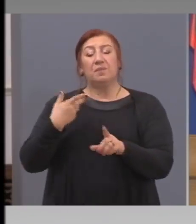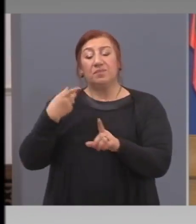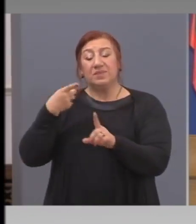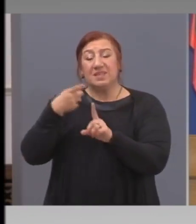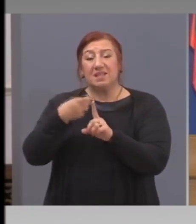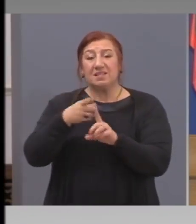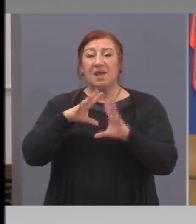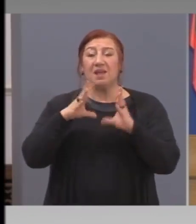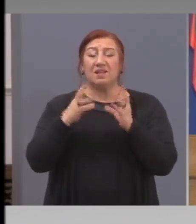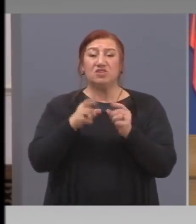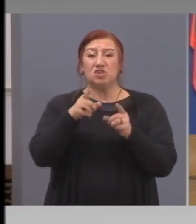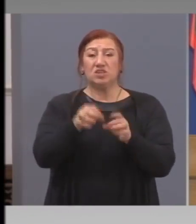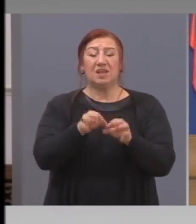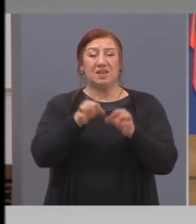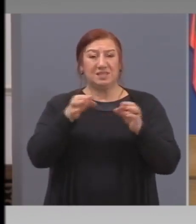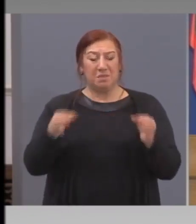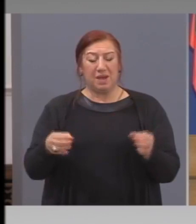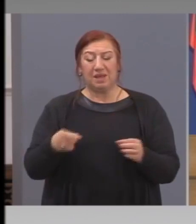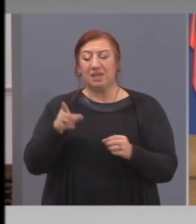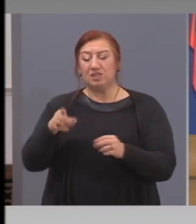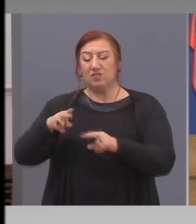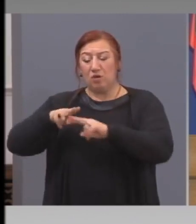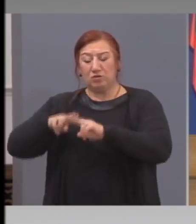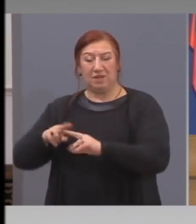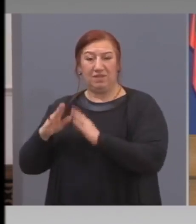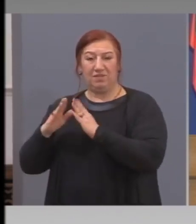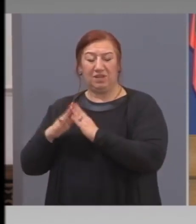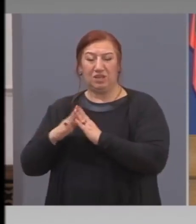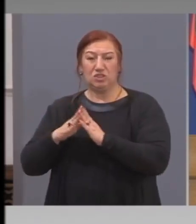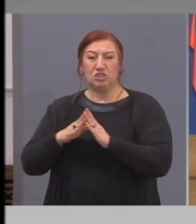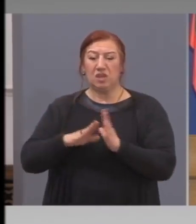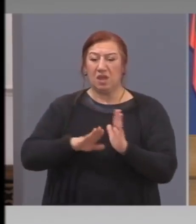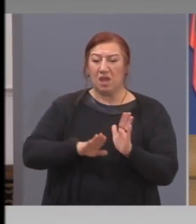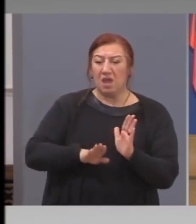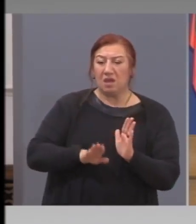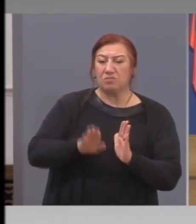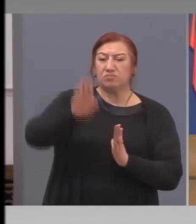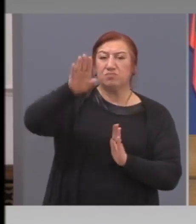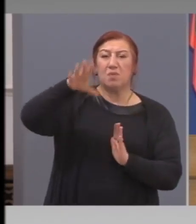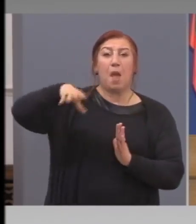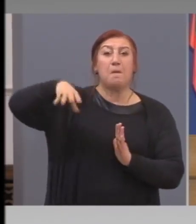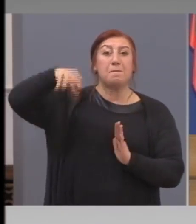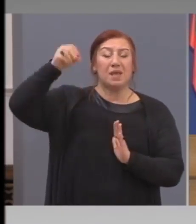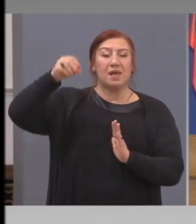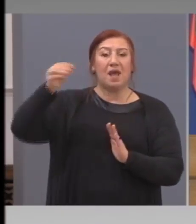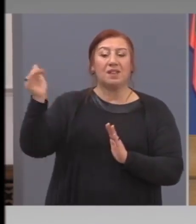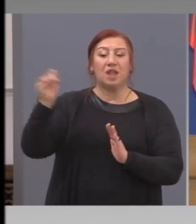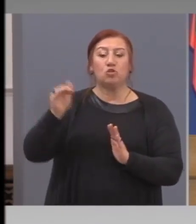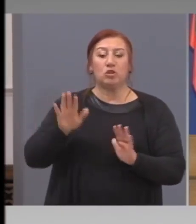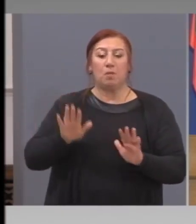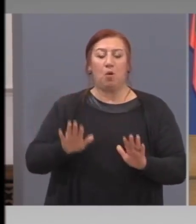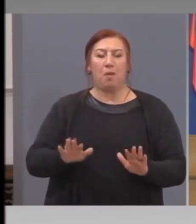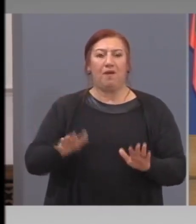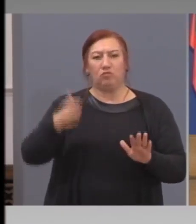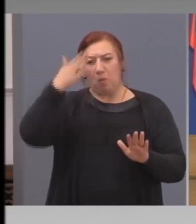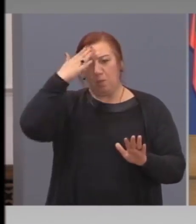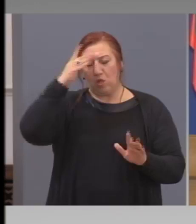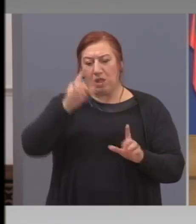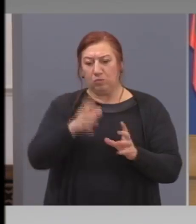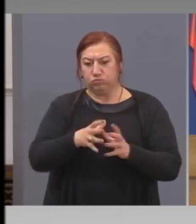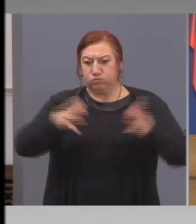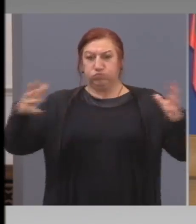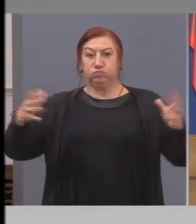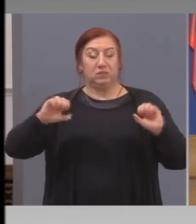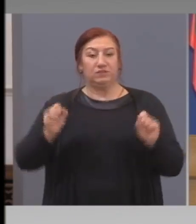тези мерки, тази социална изолация, пика да дойде колкото е възможно по-бавно. Виждате да не